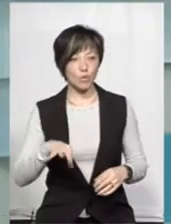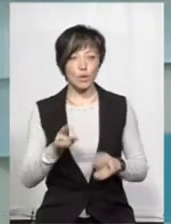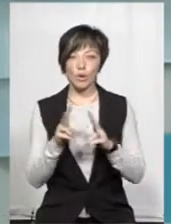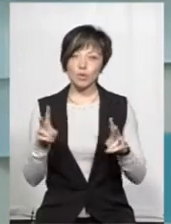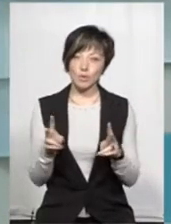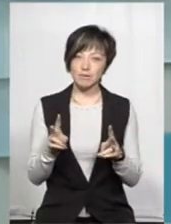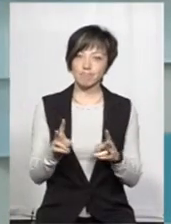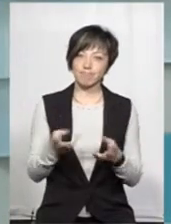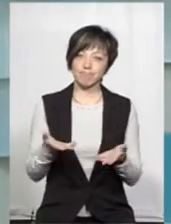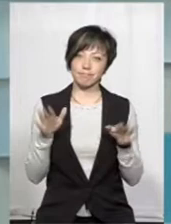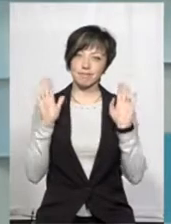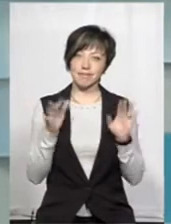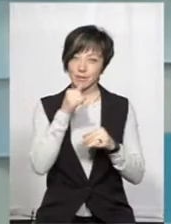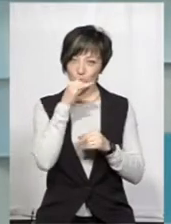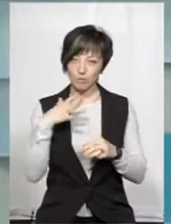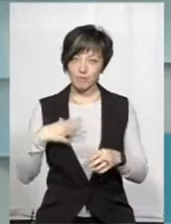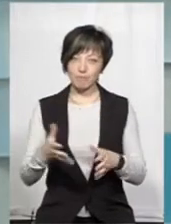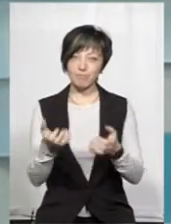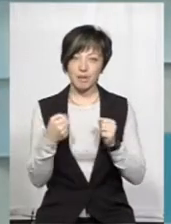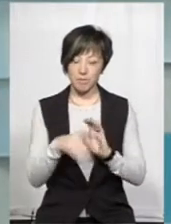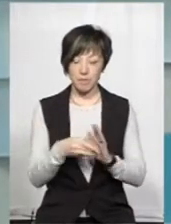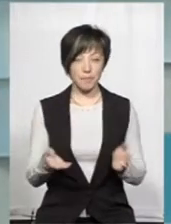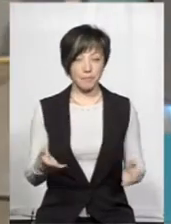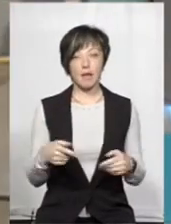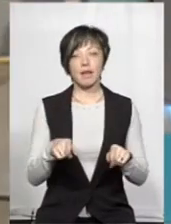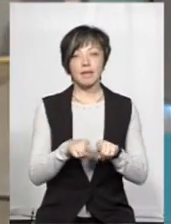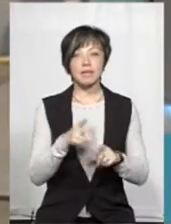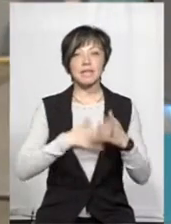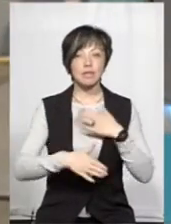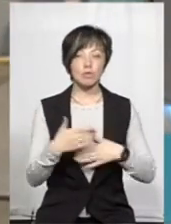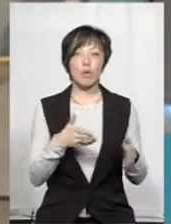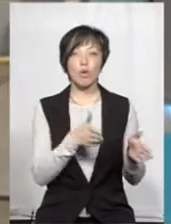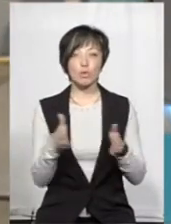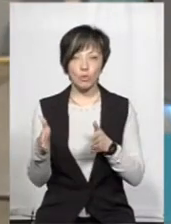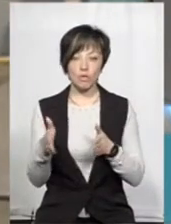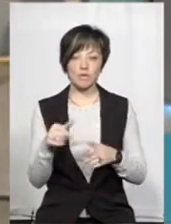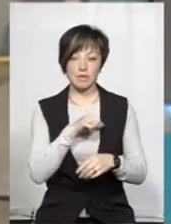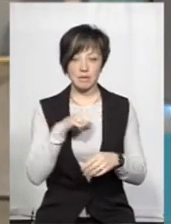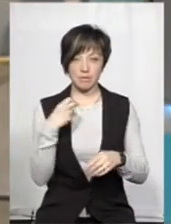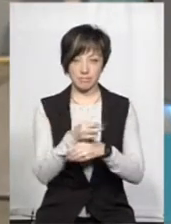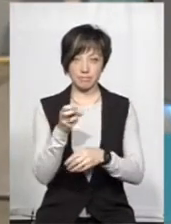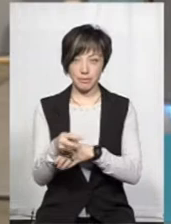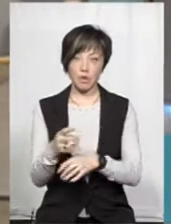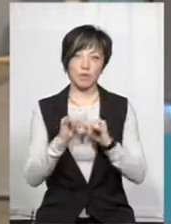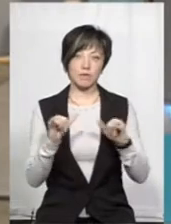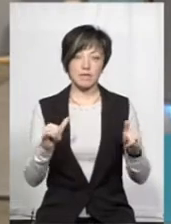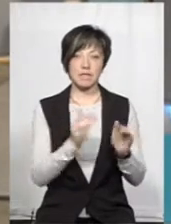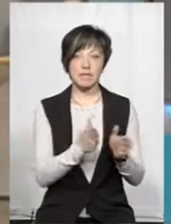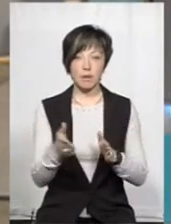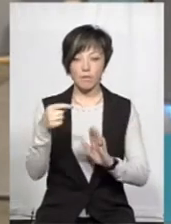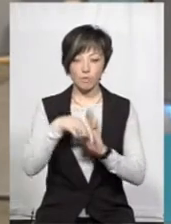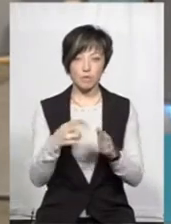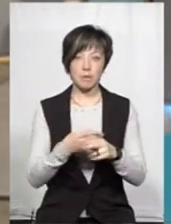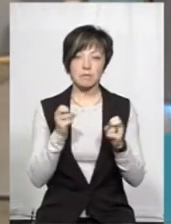хтось дає трошки хибинку, не може вистояти. Але тішить те, що ми готові самоочищатися, в нас є розвинена система